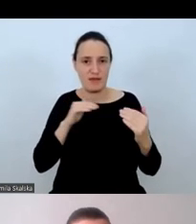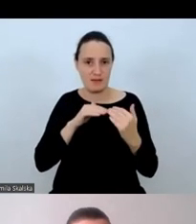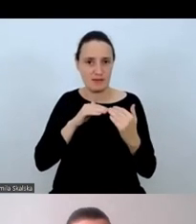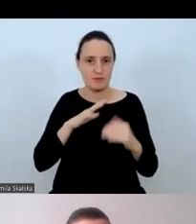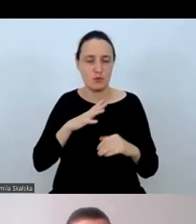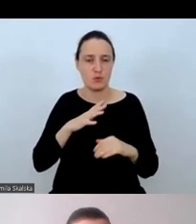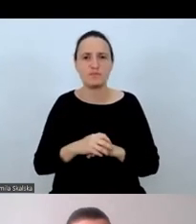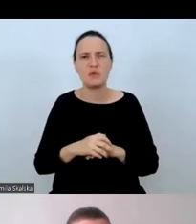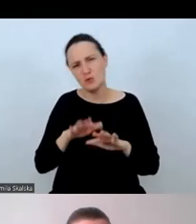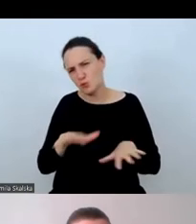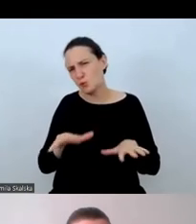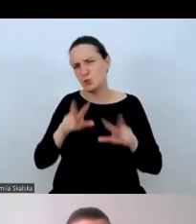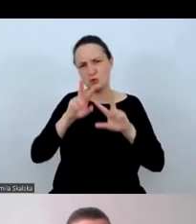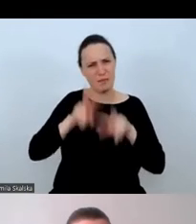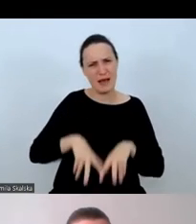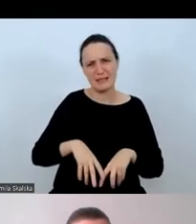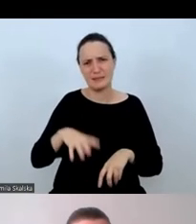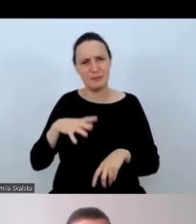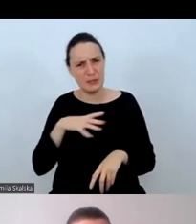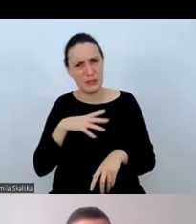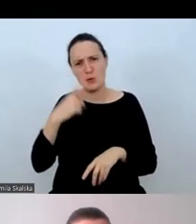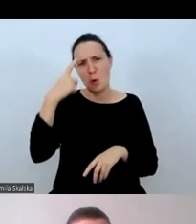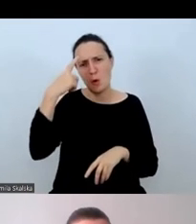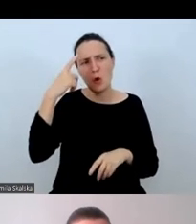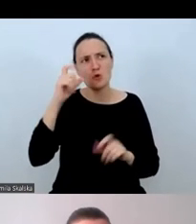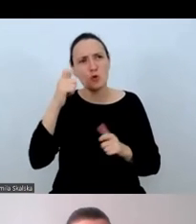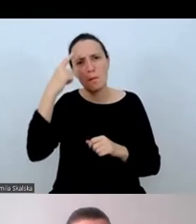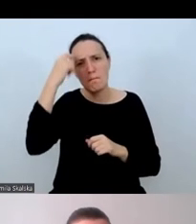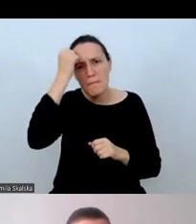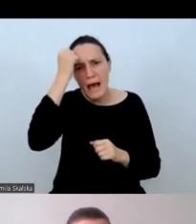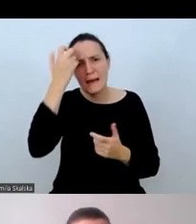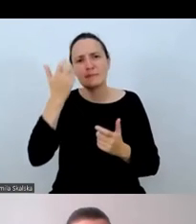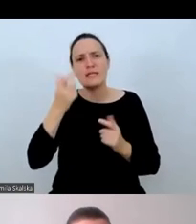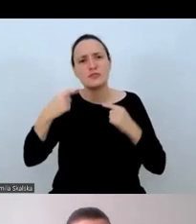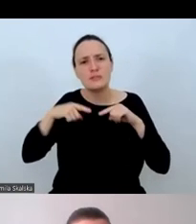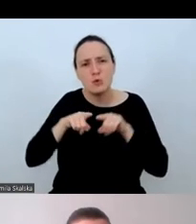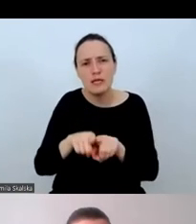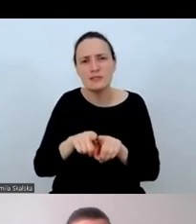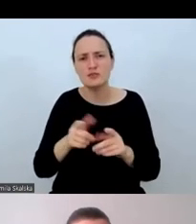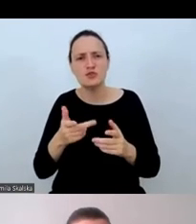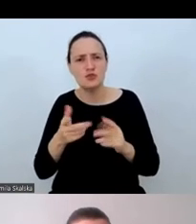wiele takich badań dotyczących pamięci tłumaczy symultanicznych.